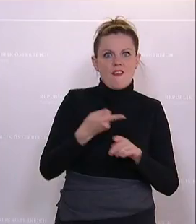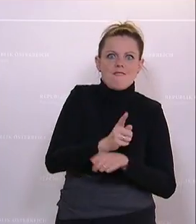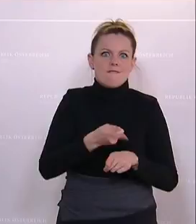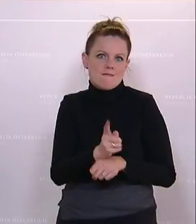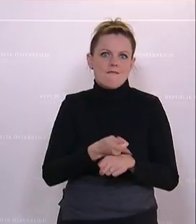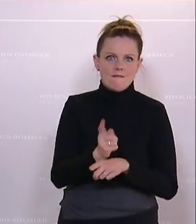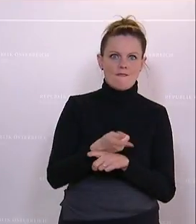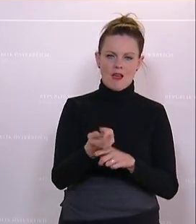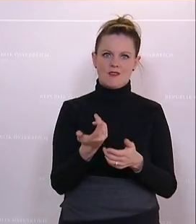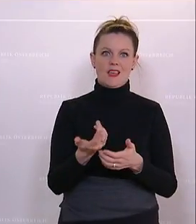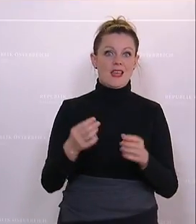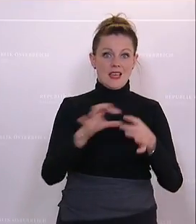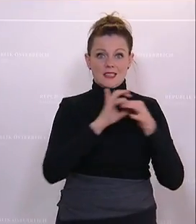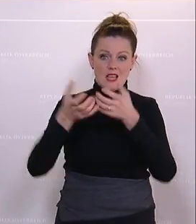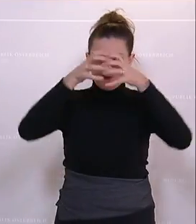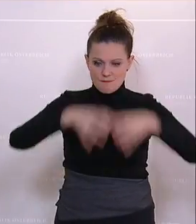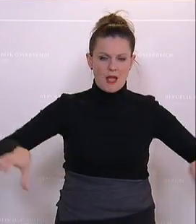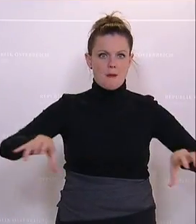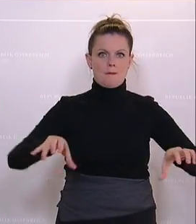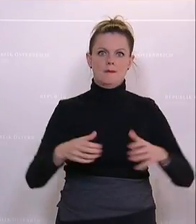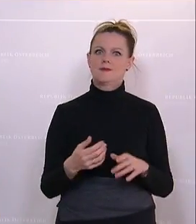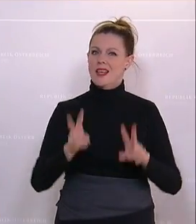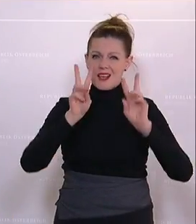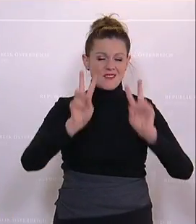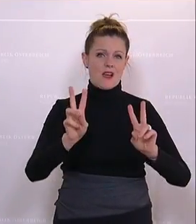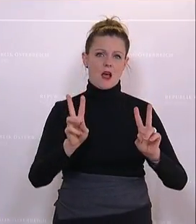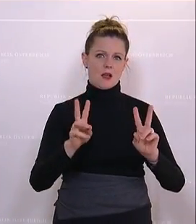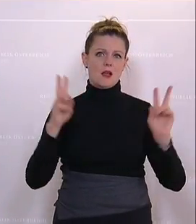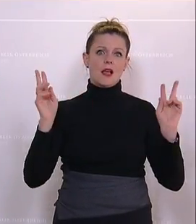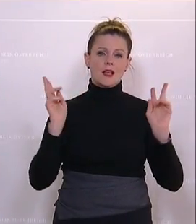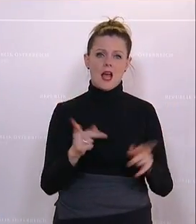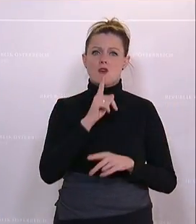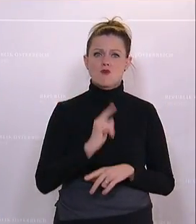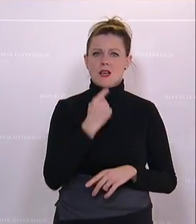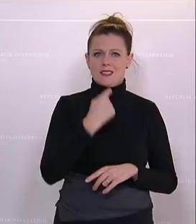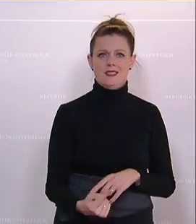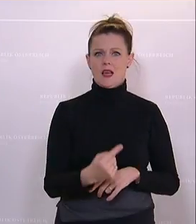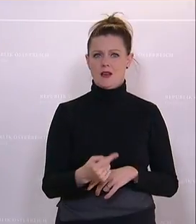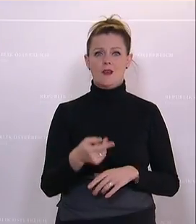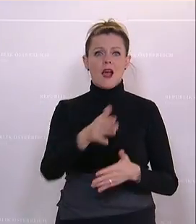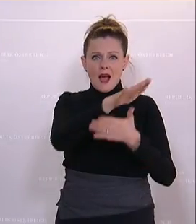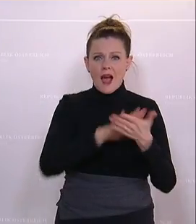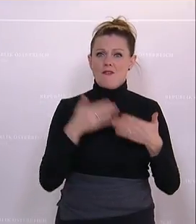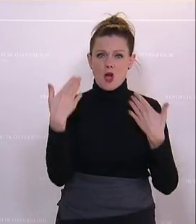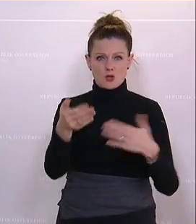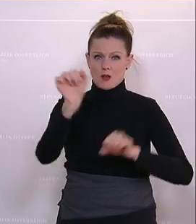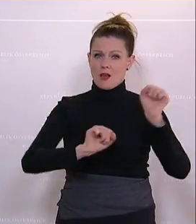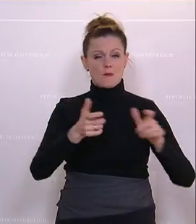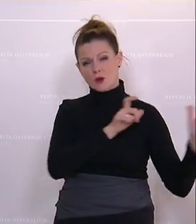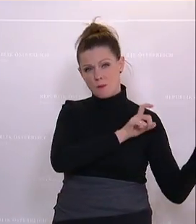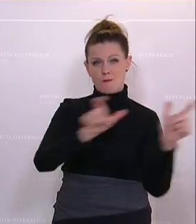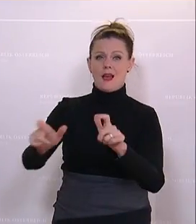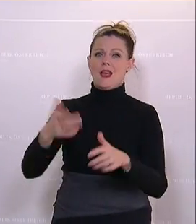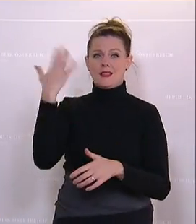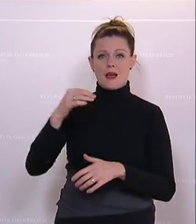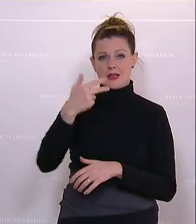versucht wird, eine Spaltung in dieser Bevölkerung zu betreiben. Ich kann nur sagen, werden wir den Anfängen, werden wir den Anfängen. Sowas hat es in den 30er